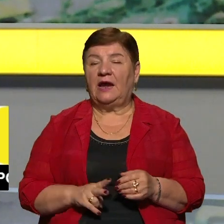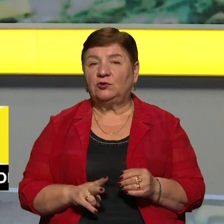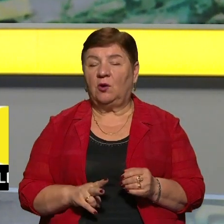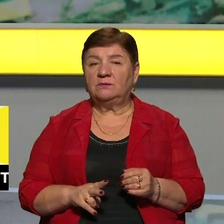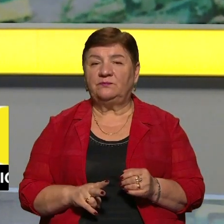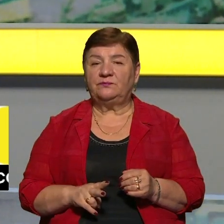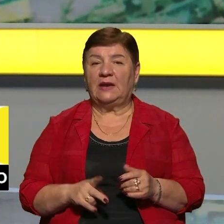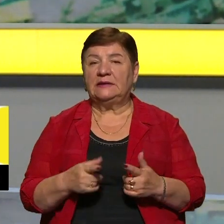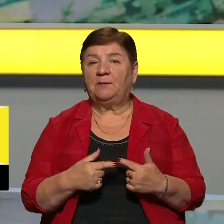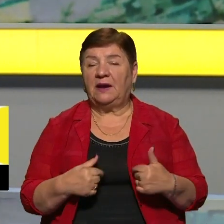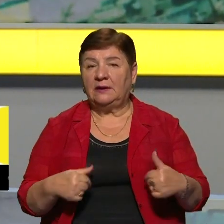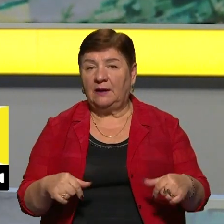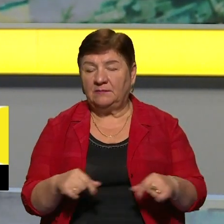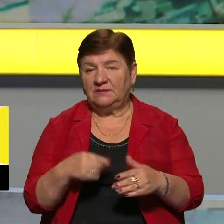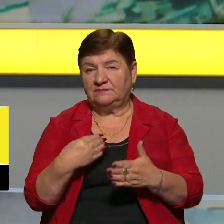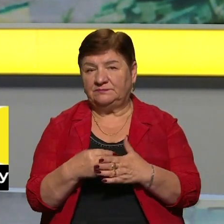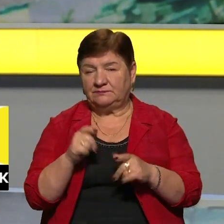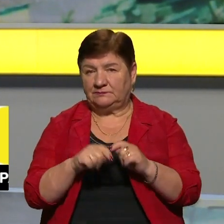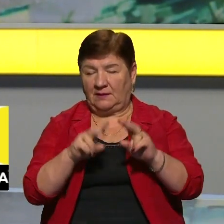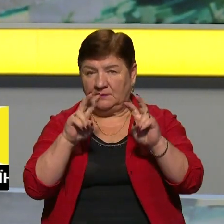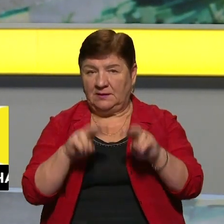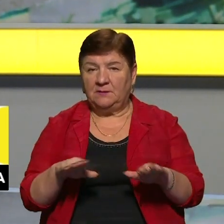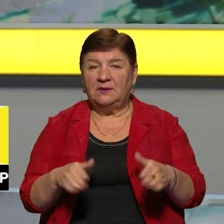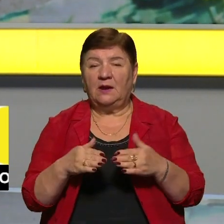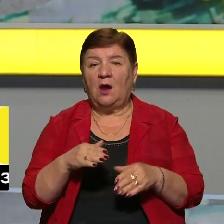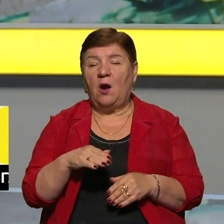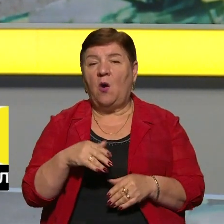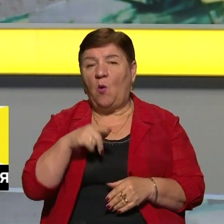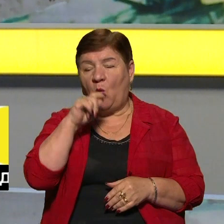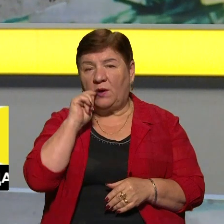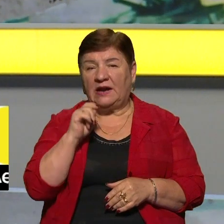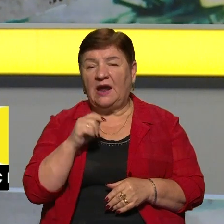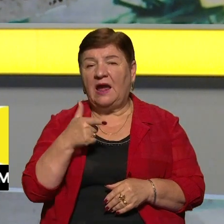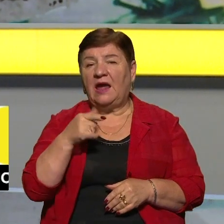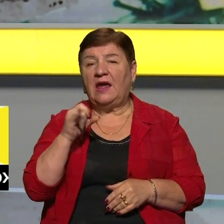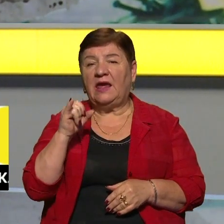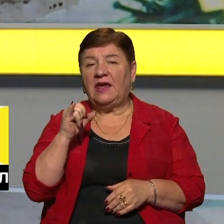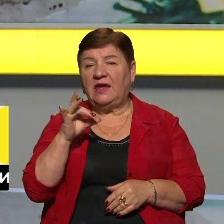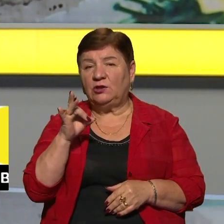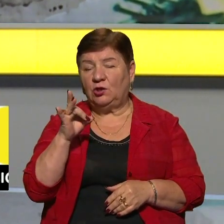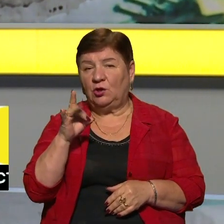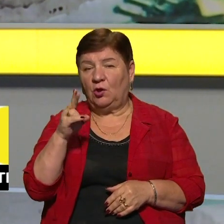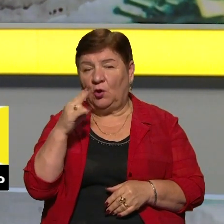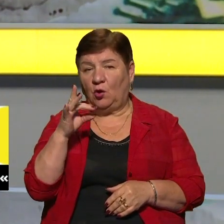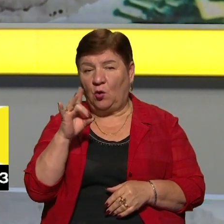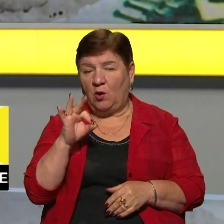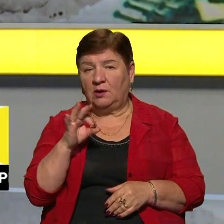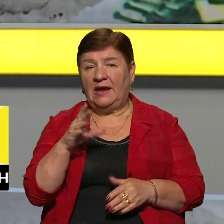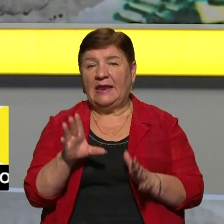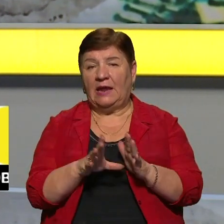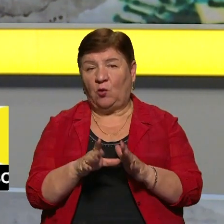Департаменту інвестиційної експертизи та підтримки Укргідроенерго. Зараз продовжуємо, власне, розмову,